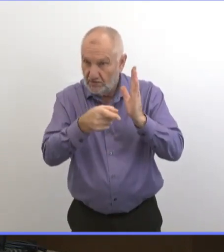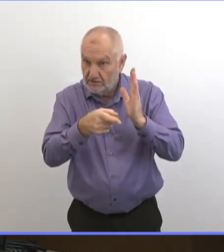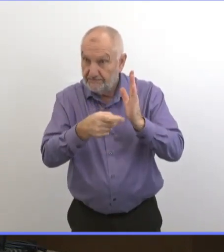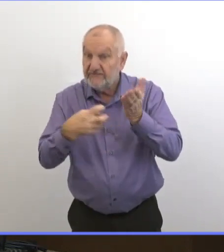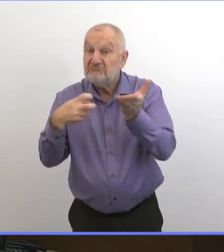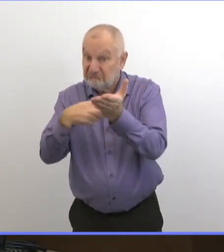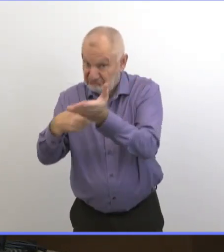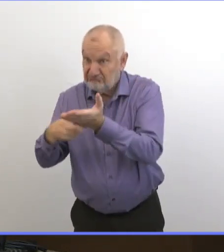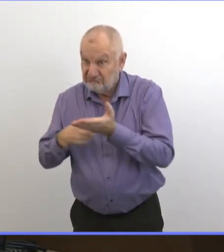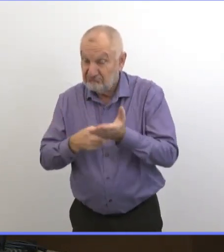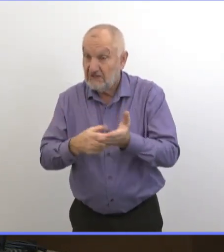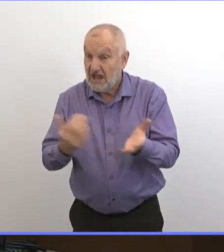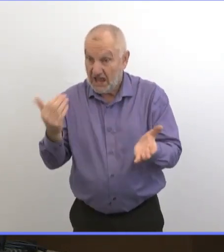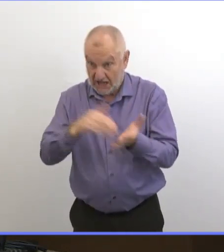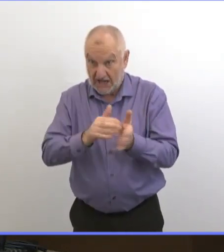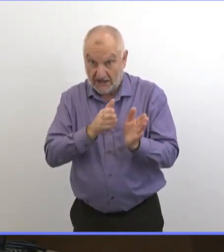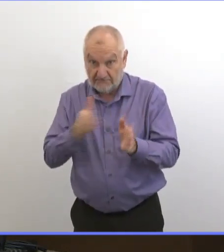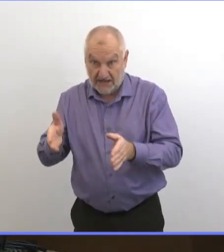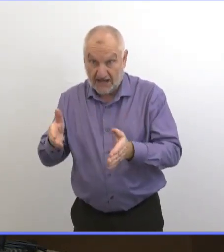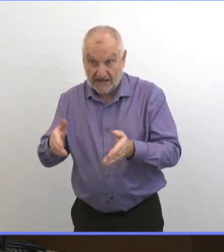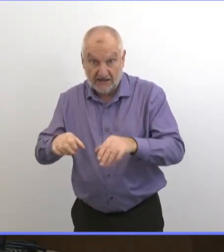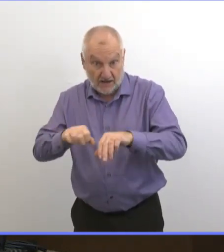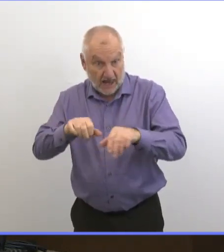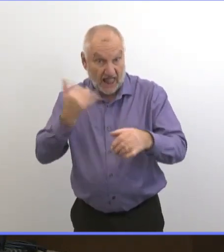loi ? S'il y a un autre rassemblement ?